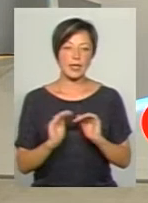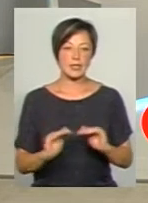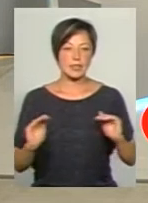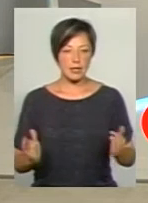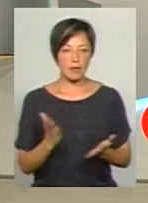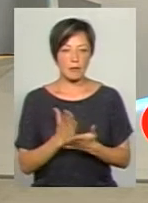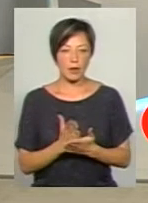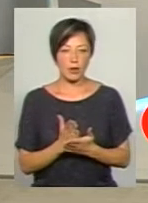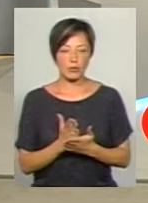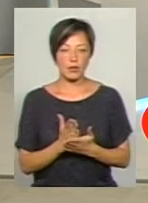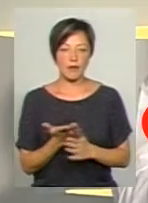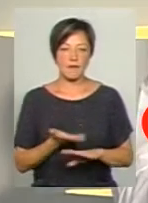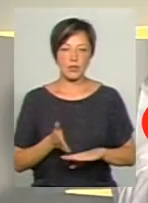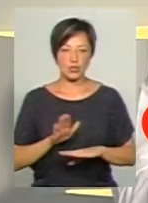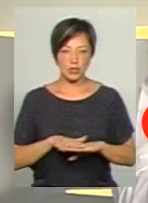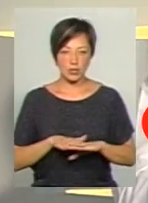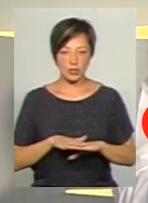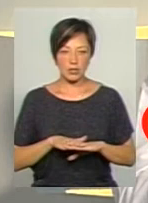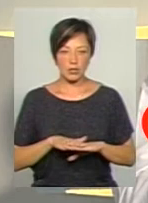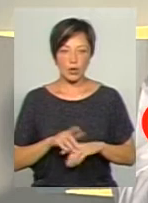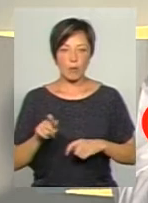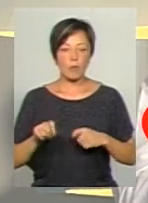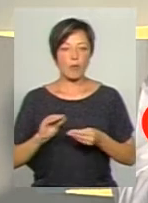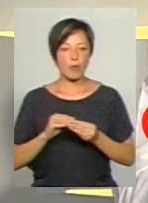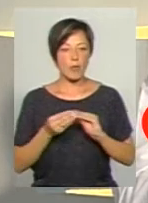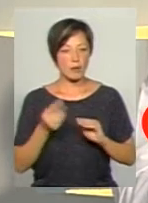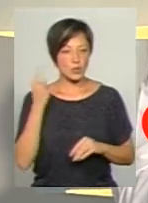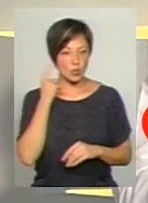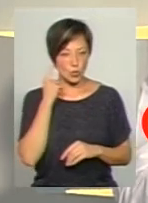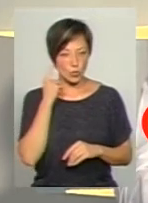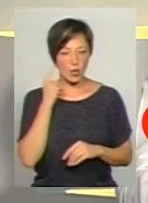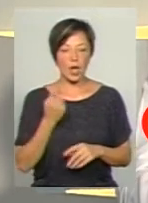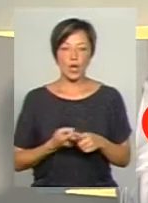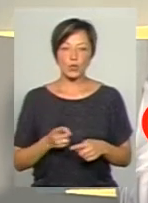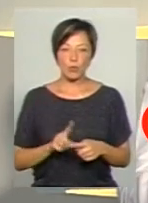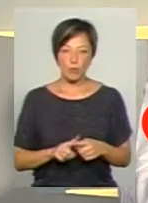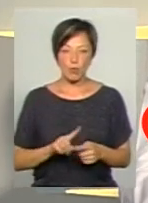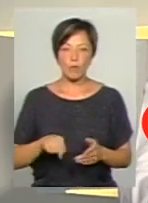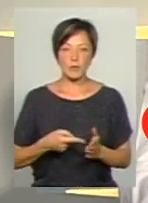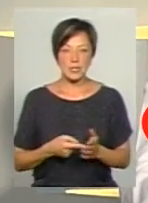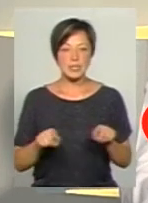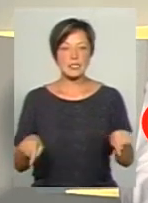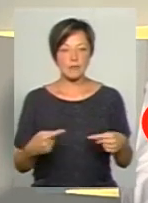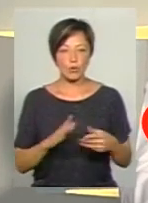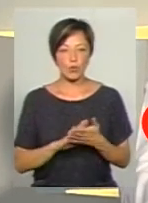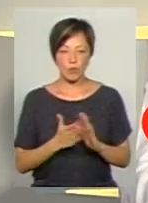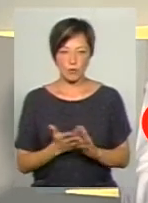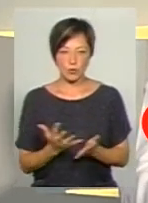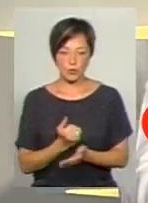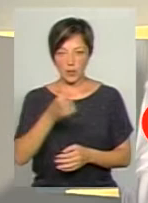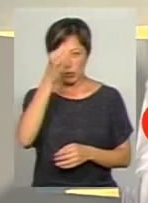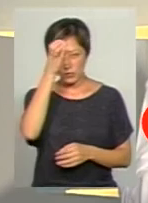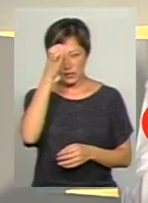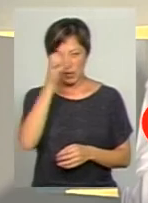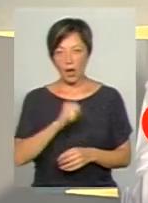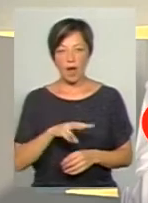які мають такі важкі проблеми із слухом. Тому в місті створені умови для здобуття освіти.